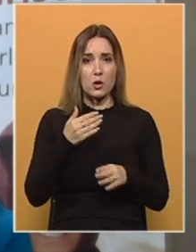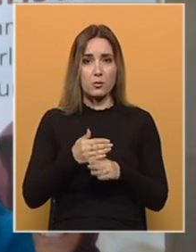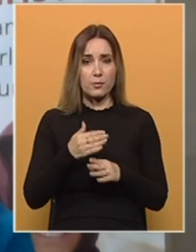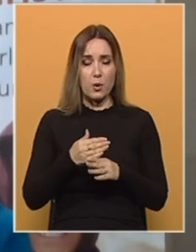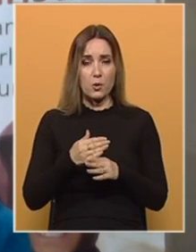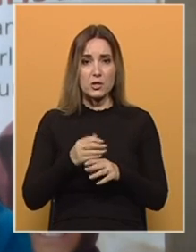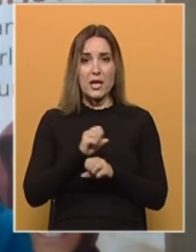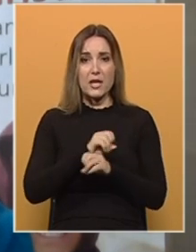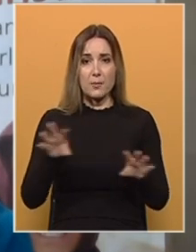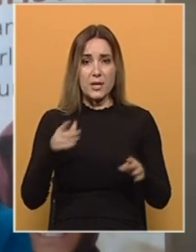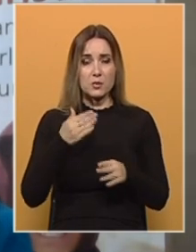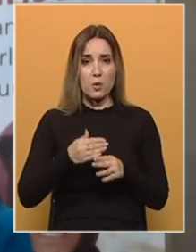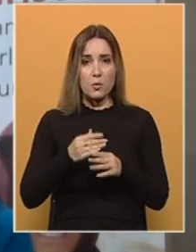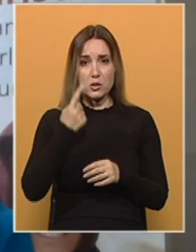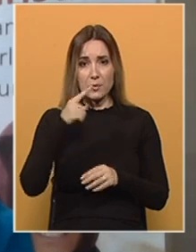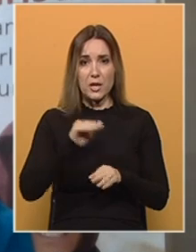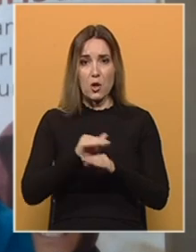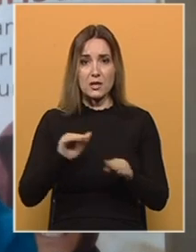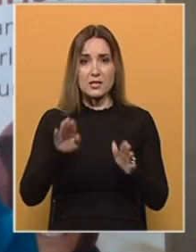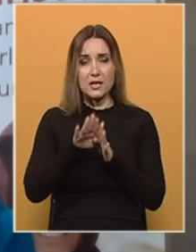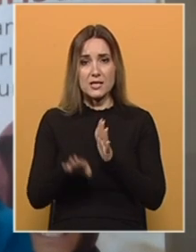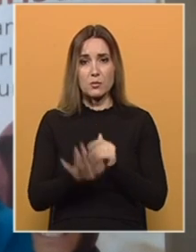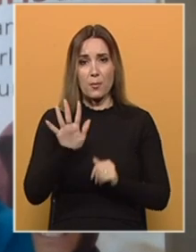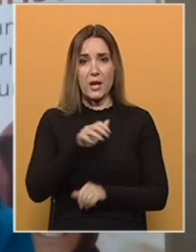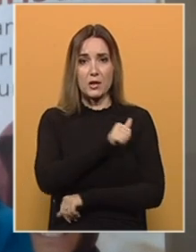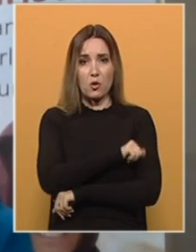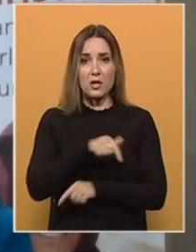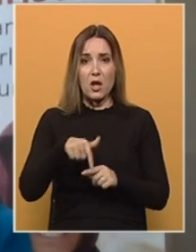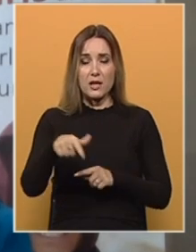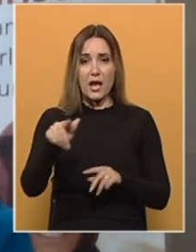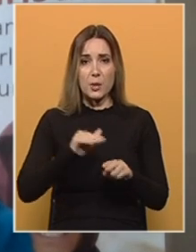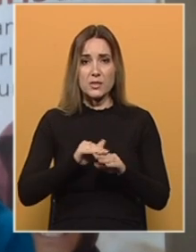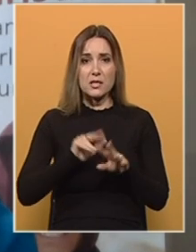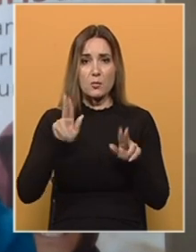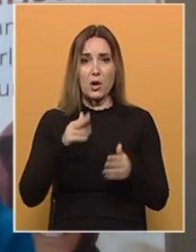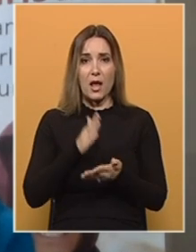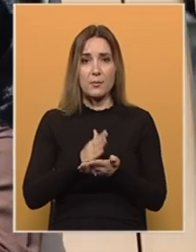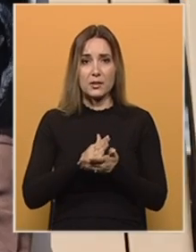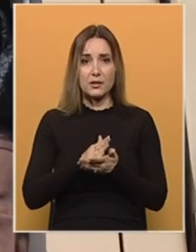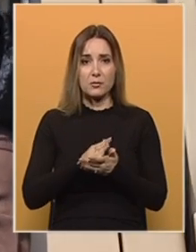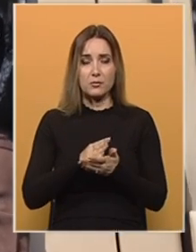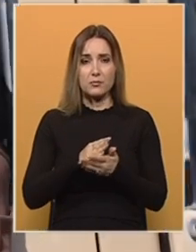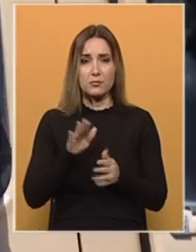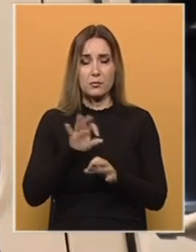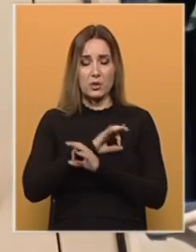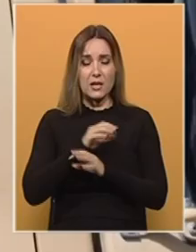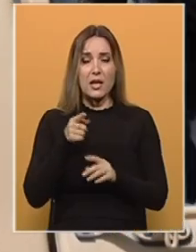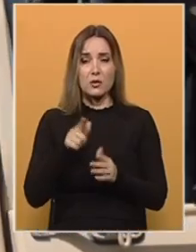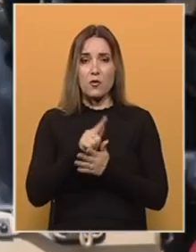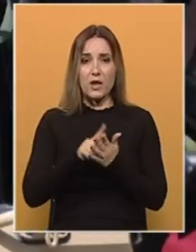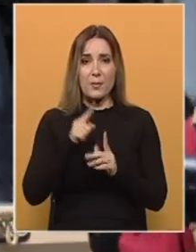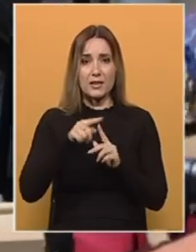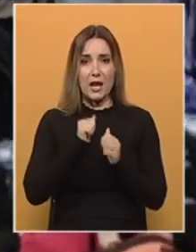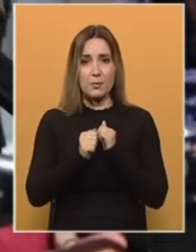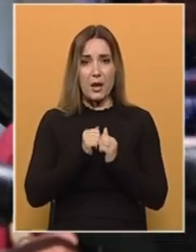hitne dostave pomaći milion djece ispod pet godina u narednim mjesecima bi moglo biti podhranjeno. Za to vrijeme Talibani